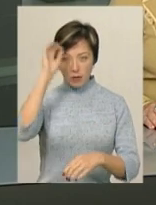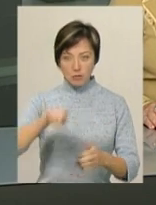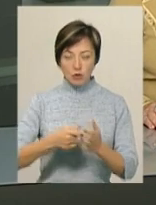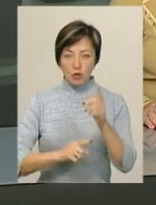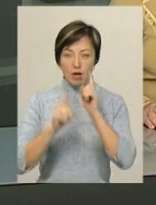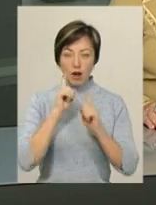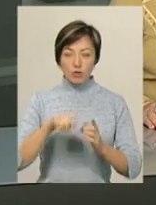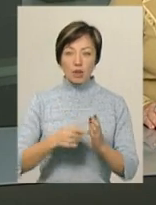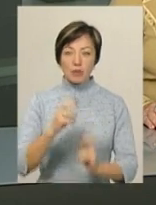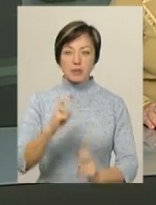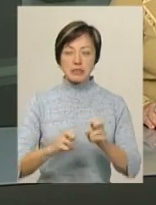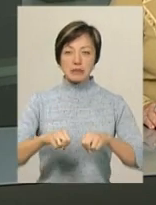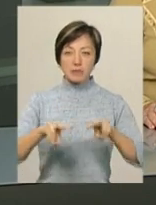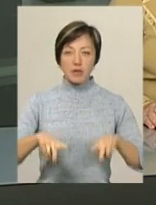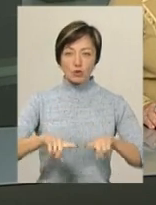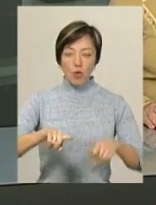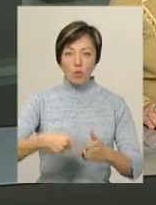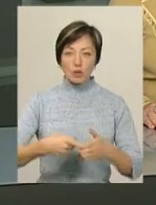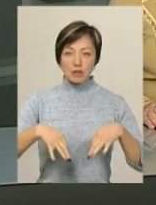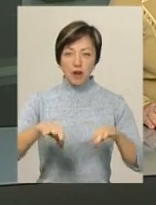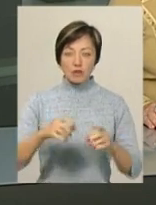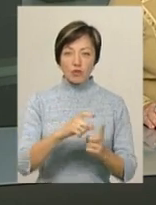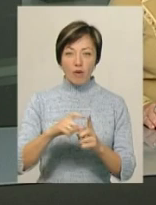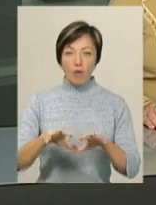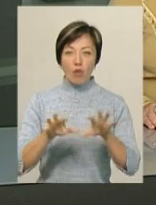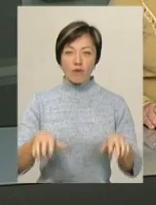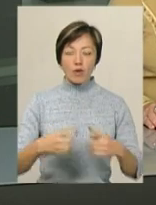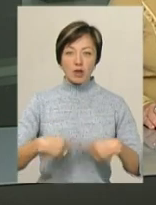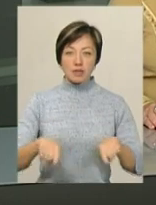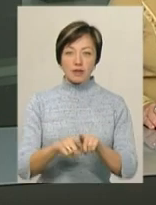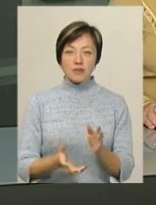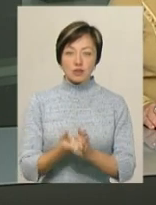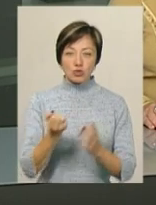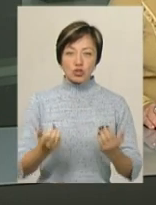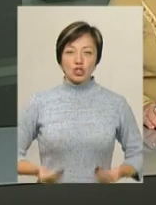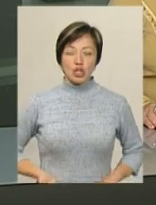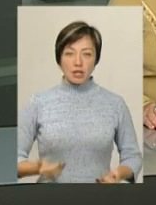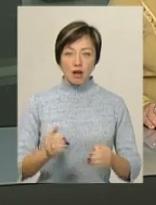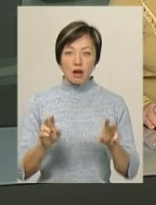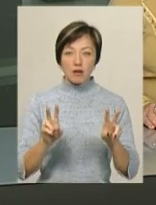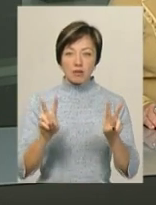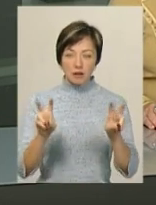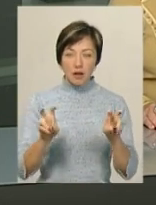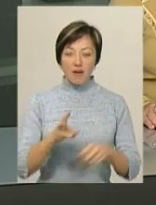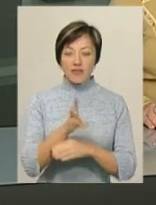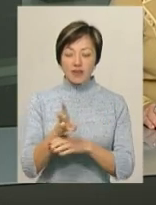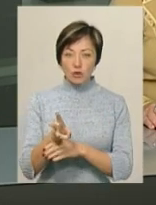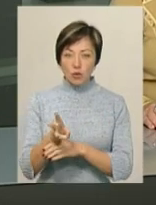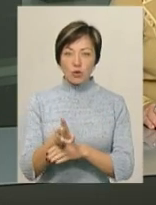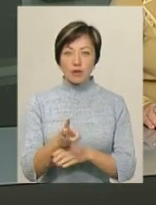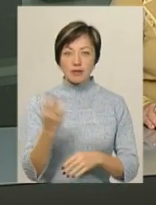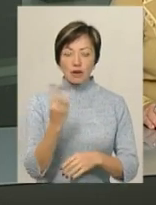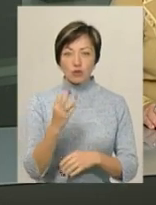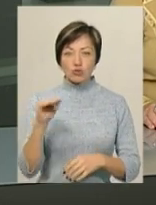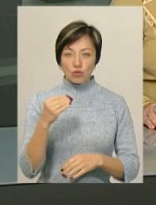та комунального підприємства «Спецкомунтранс». За словами голови організації «Врятуй життя» Олени Голубничої, відео з камер спостереження від